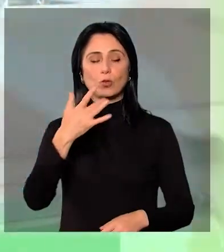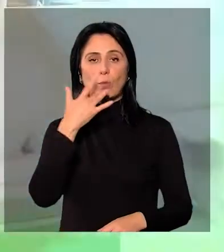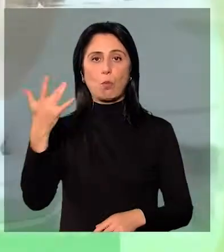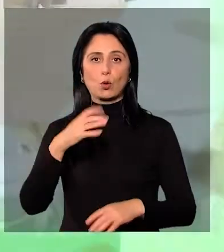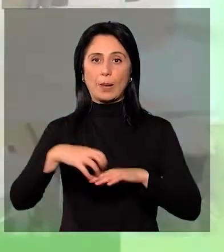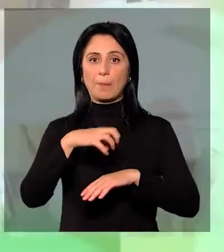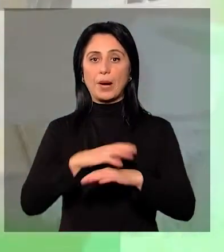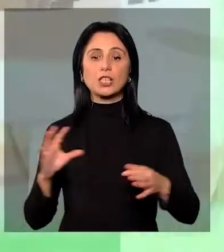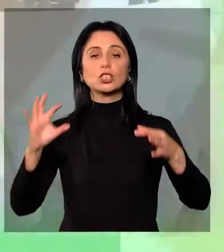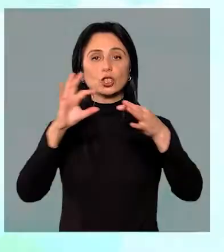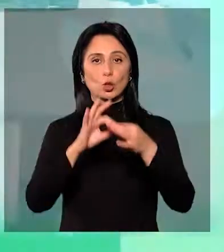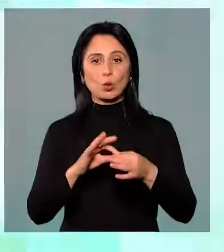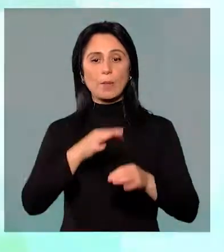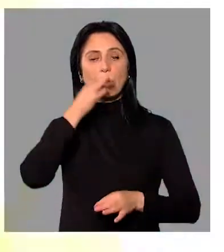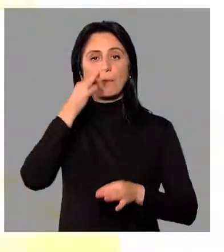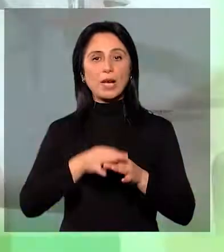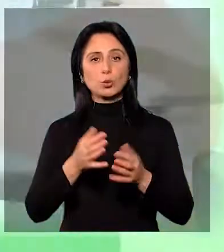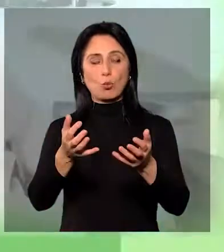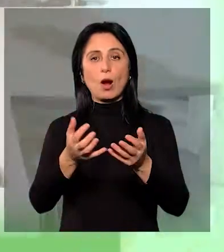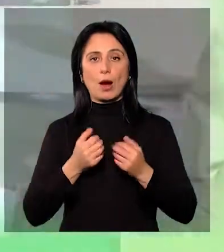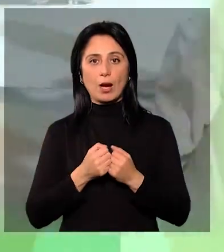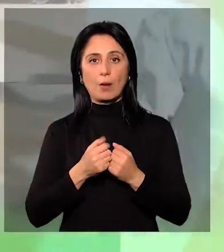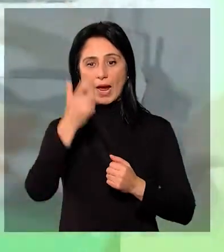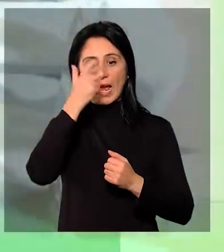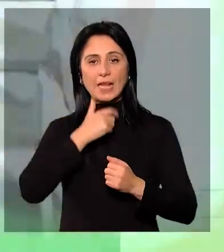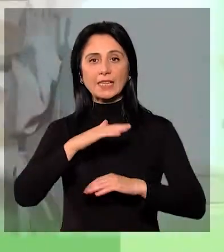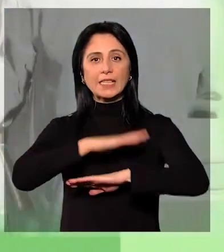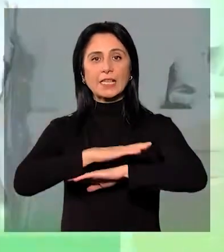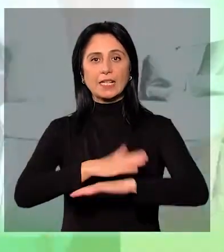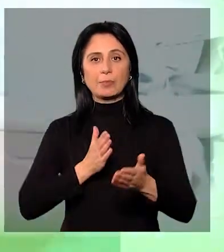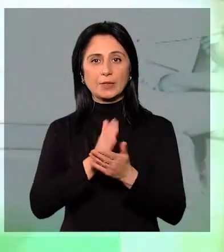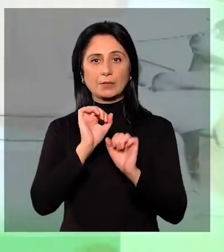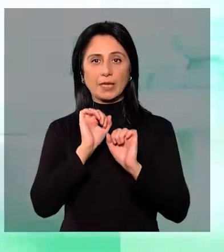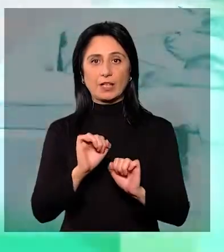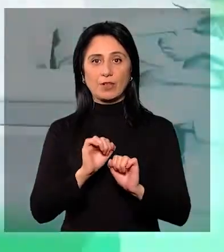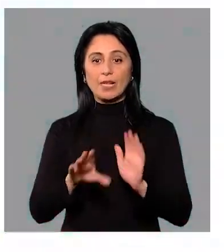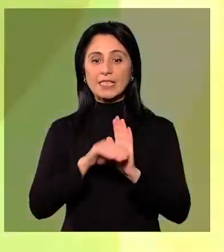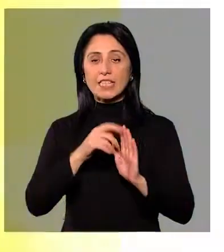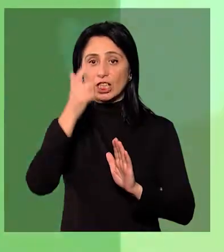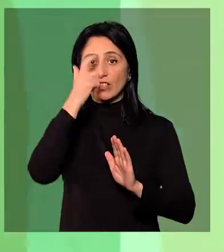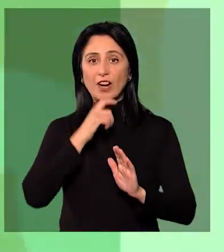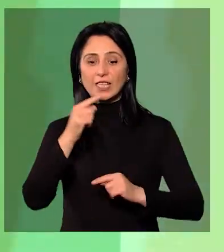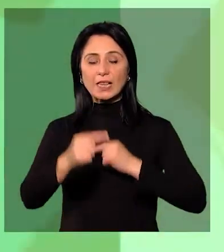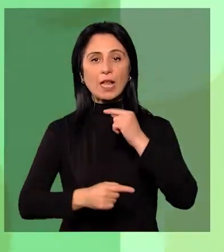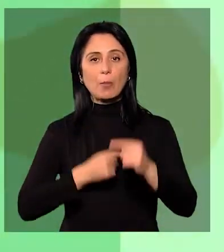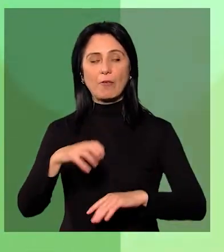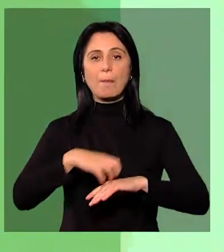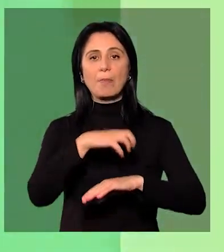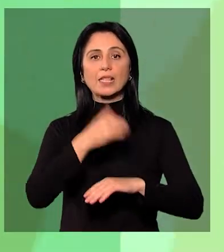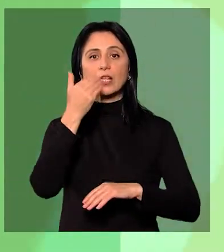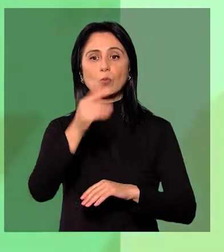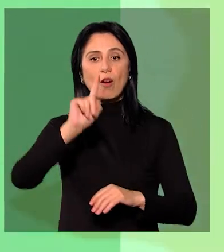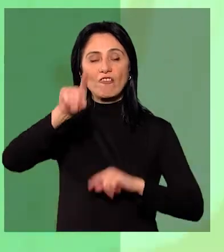պաստատուղթը եվ իրենց վրաստանձնել էթիկայի սկզբունքներին հավատարին մնալու պատասխանատվությ ընտրական է թիկայի